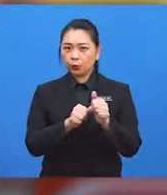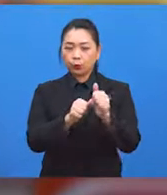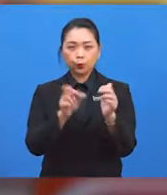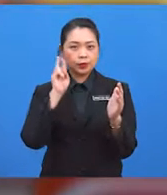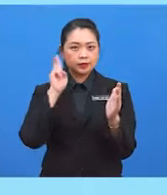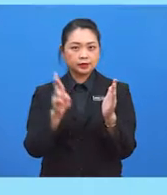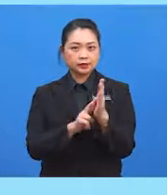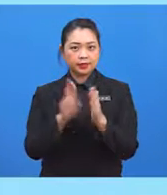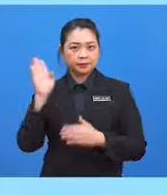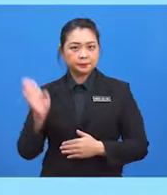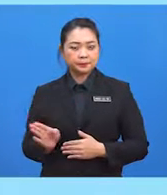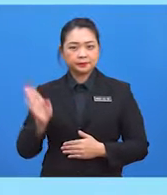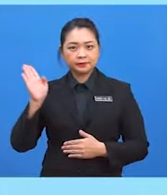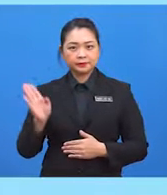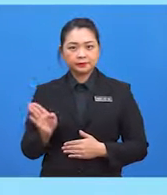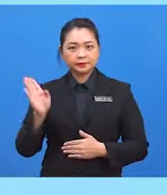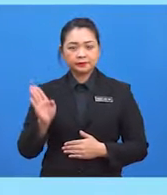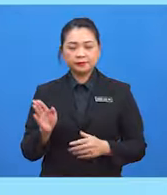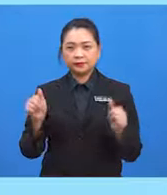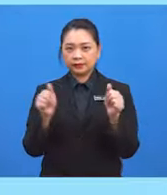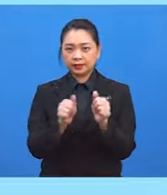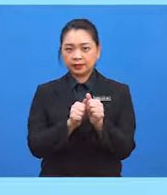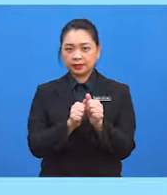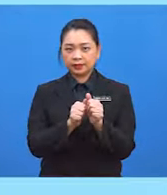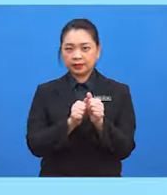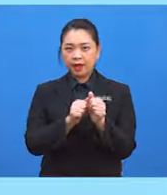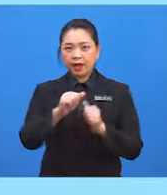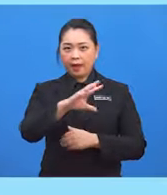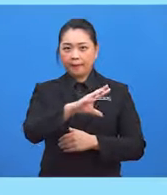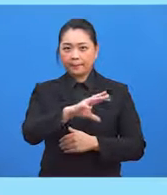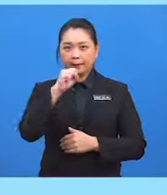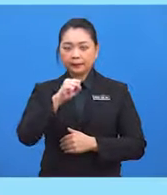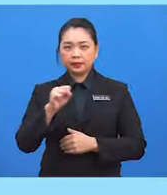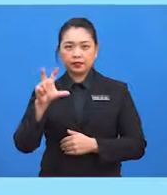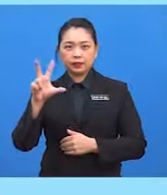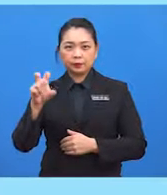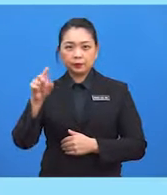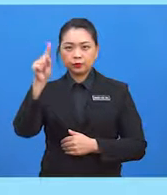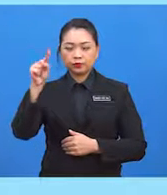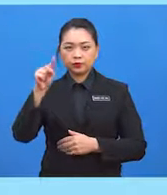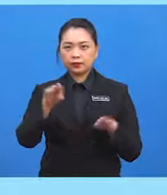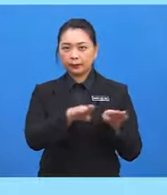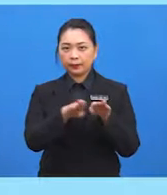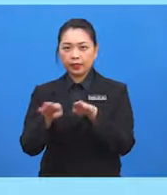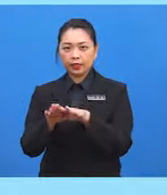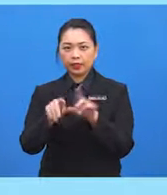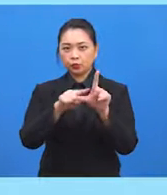yang diberi, dengan mengambil 30 darjah sebagai sudut rujukan,